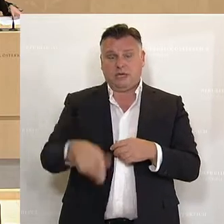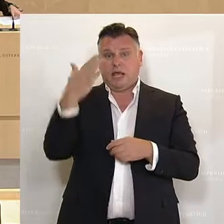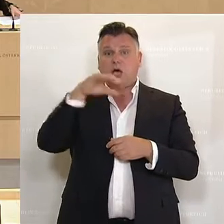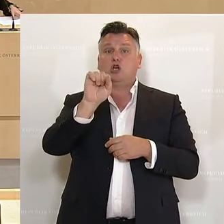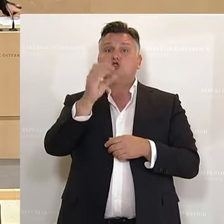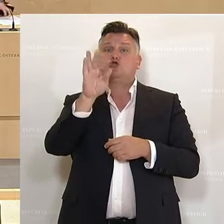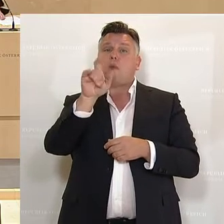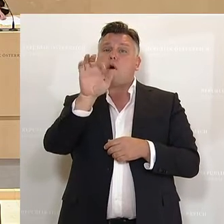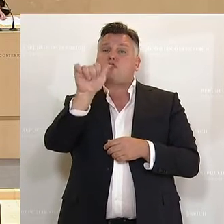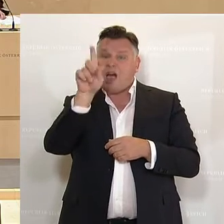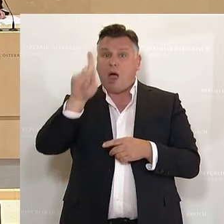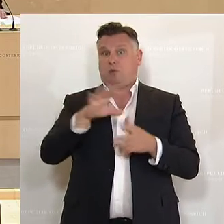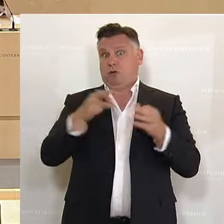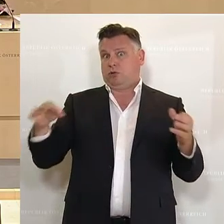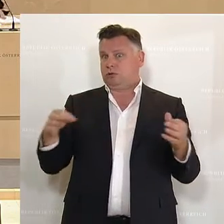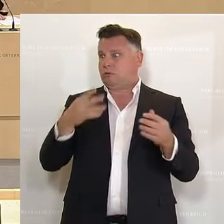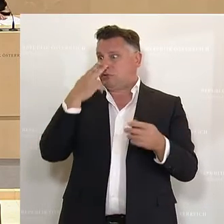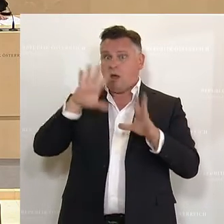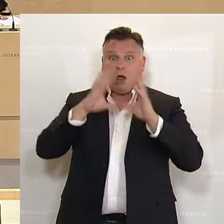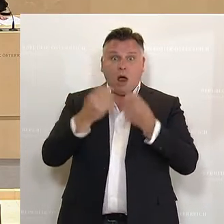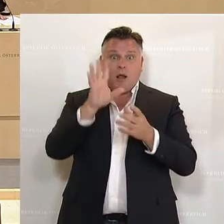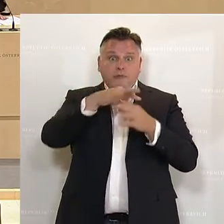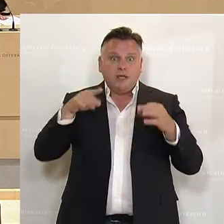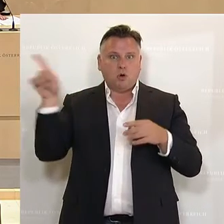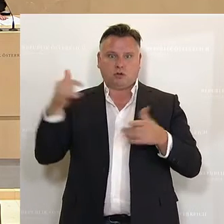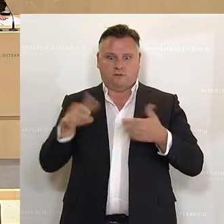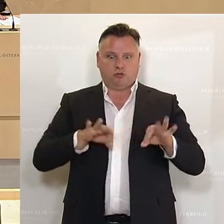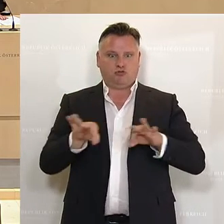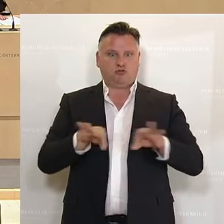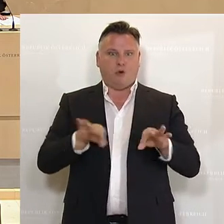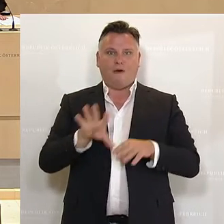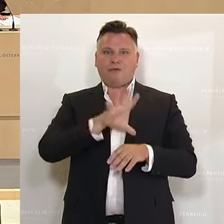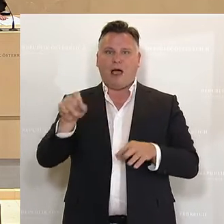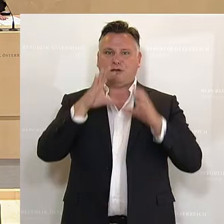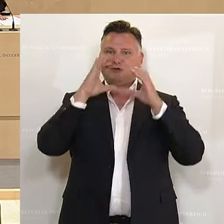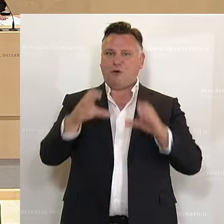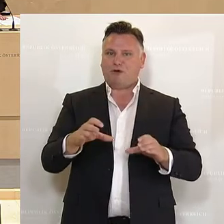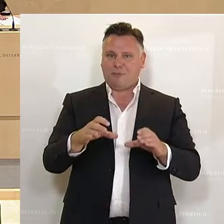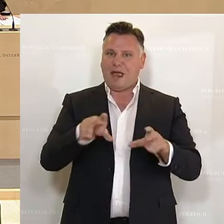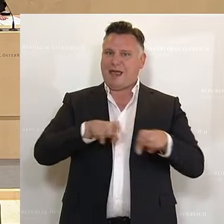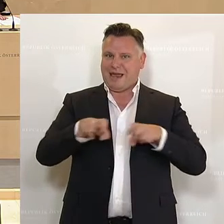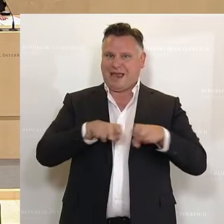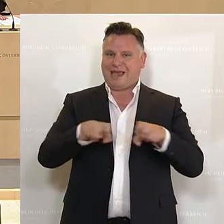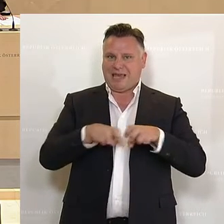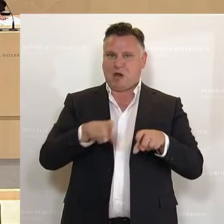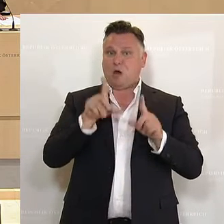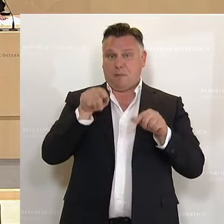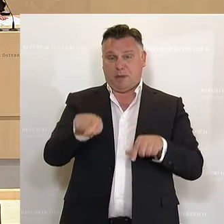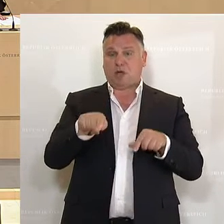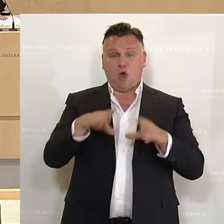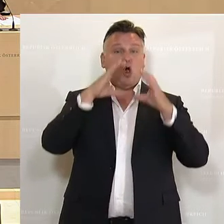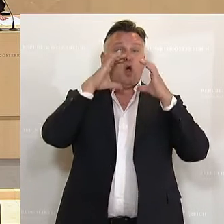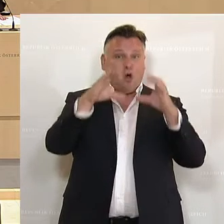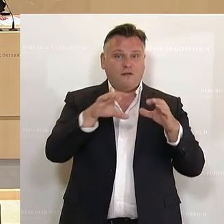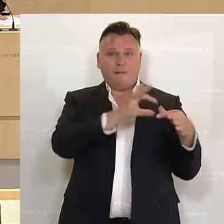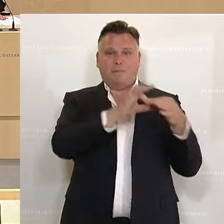Sobotka. Also Niederösterreich saß und sitzt an den Hebeln der Macht in der ÖVP und in der Regierung. Das System der ÖVP ist das